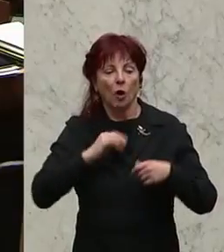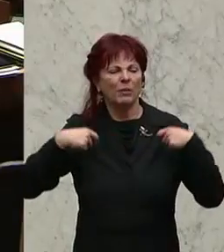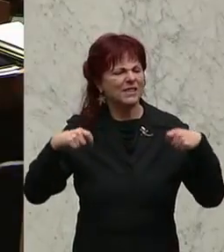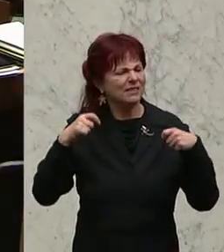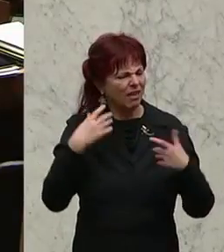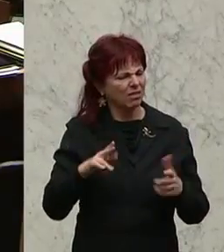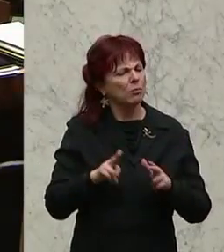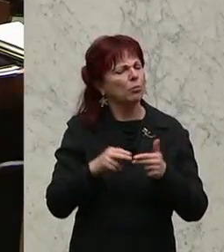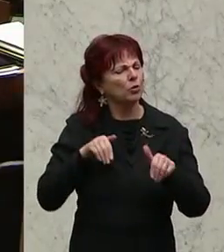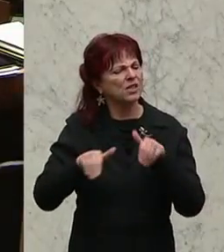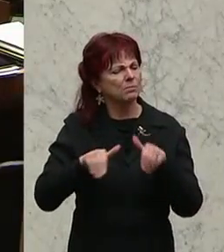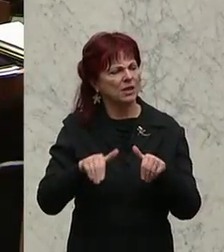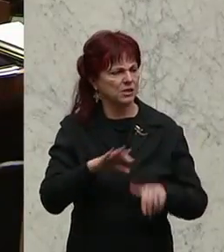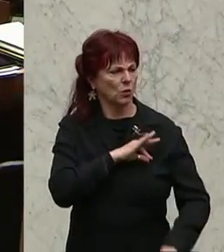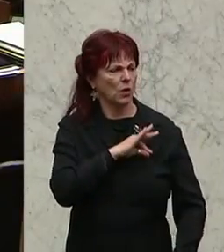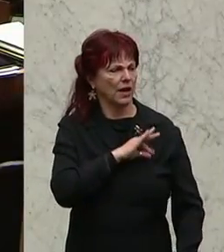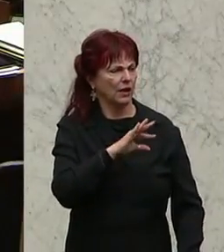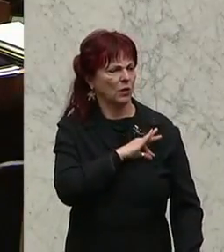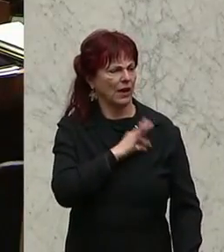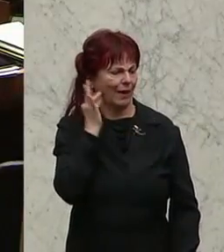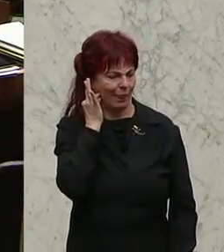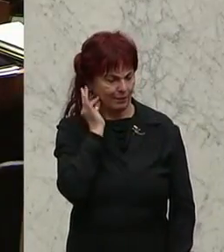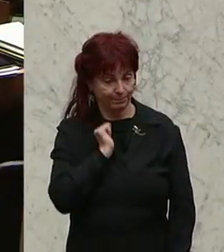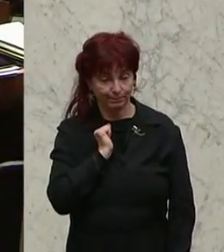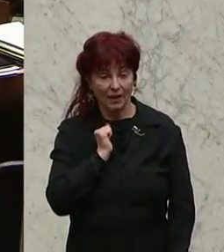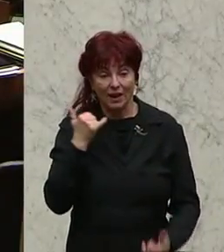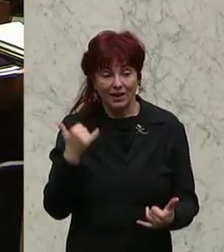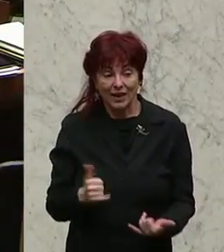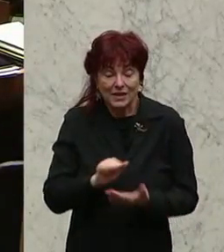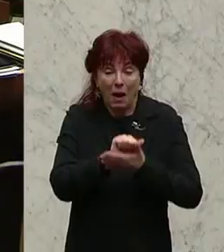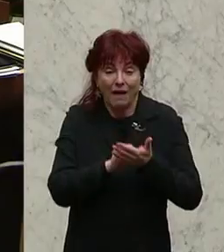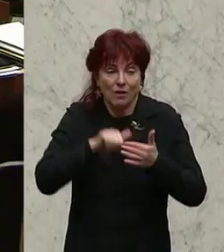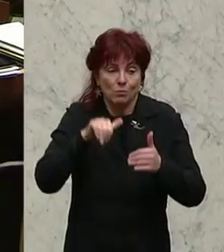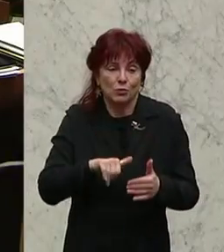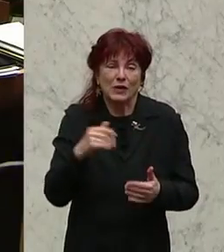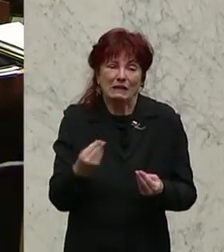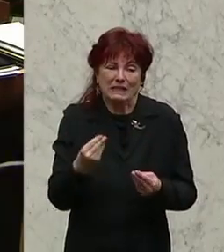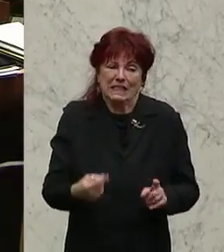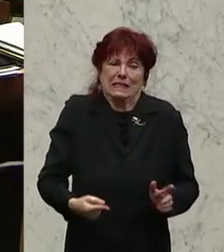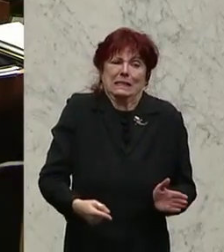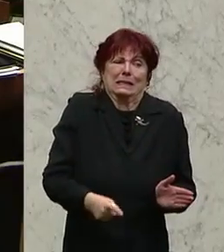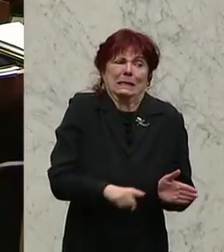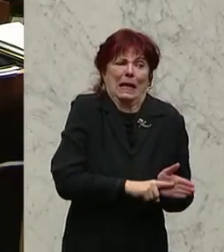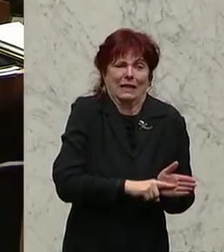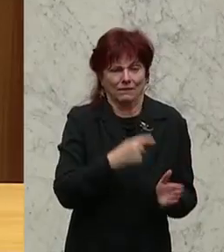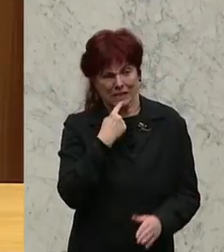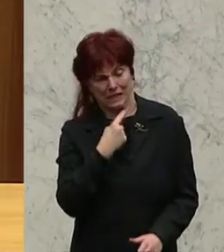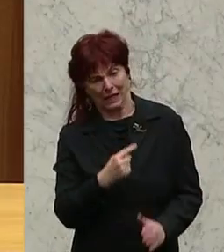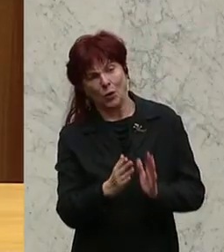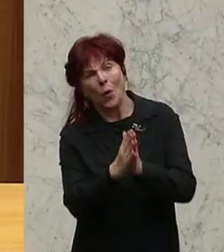Johannes Jarolim, Justizsprecher der SPÖ, ist an Bord. ... den Umstand beginnen, informieren und um eine